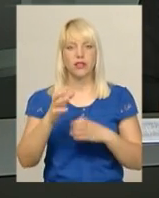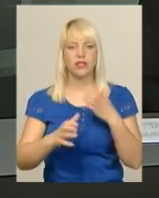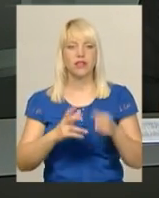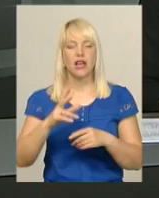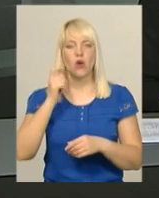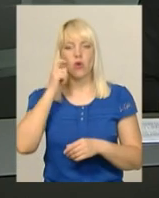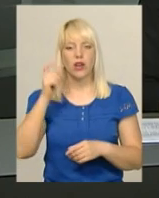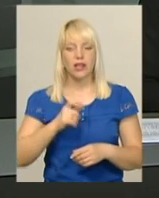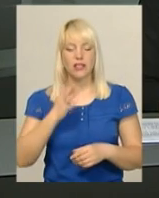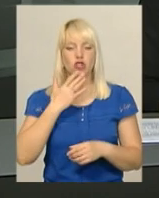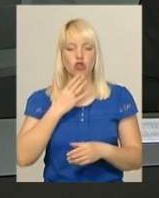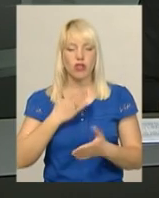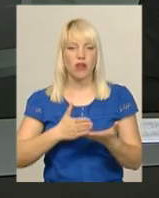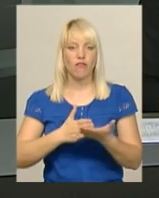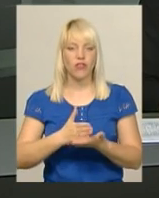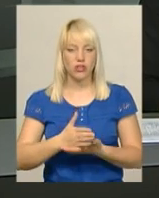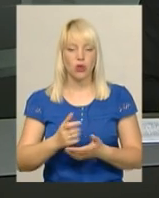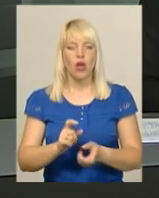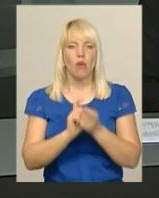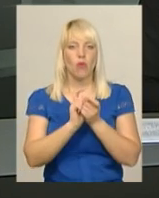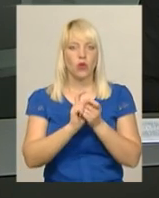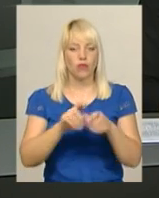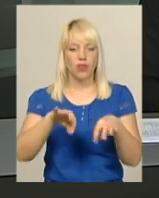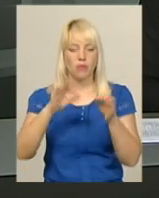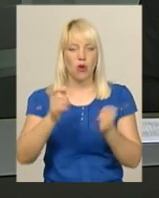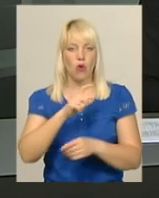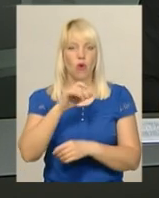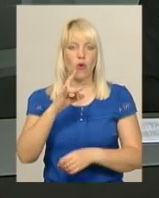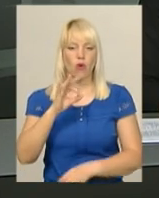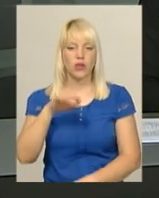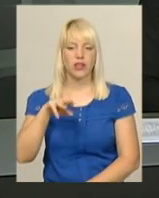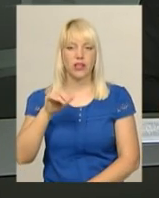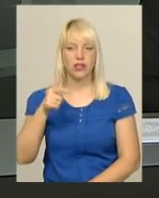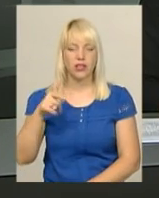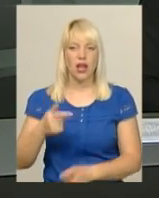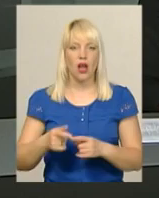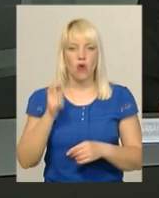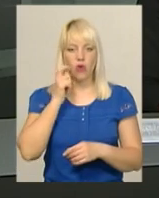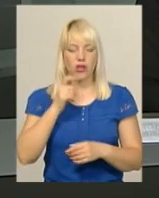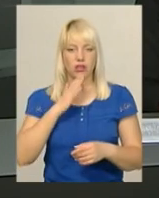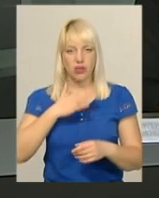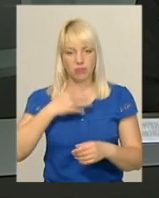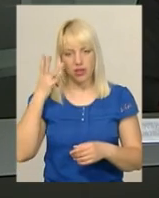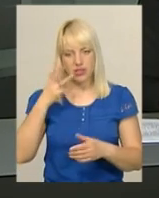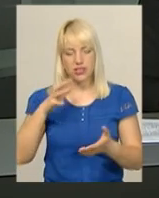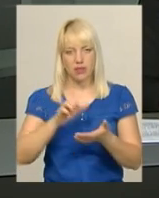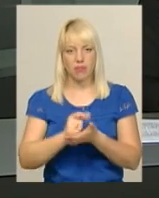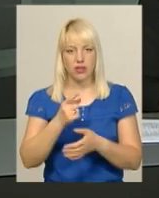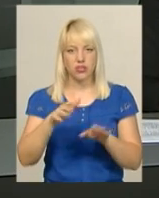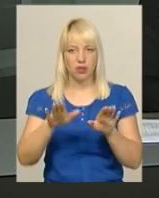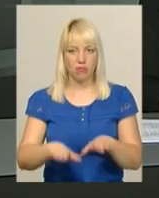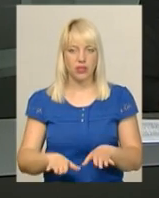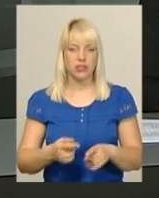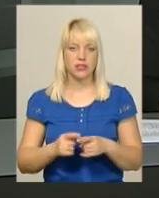національного виду бойових мистецтв – хортингу. А збірна України посіла перше командне місце та обійшла решту 14 країн.